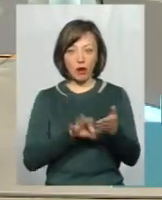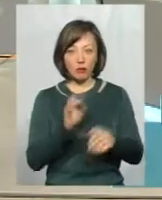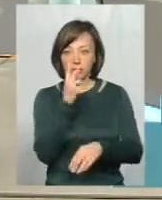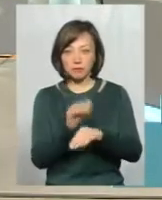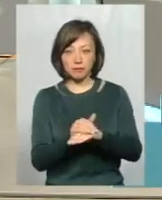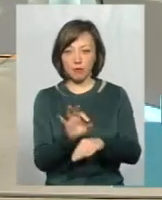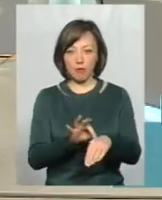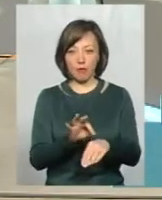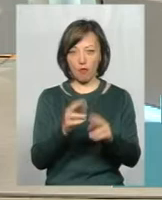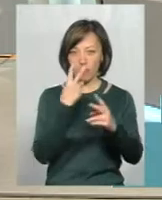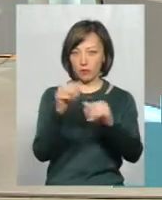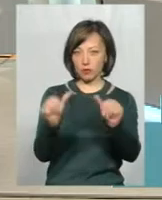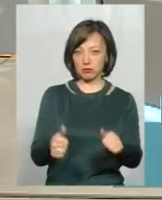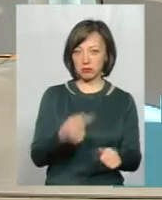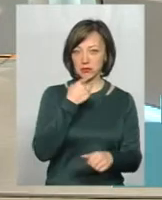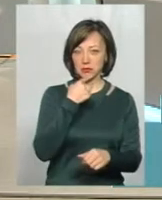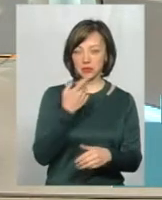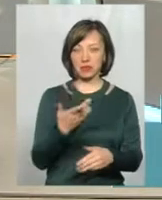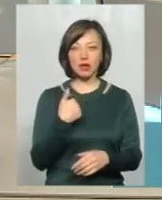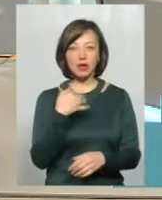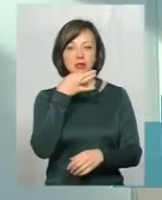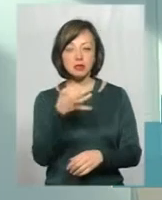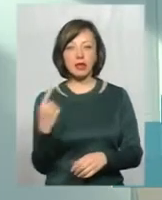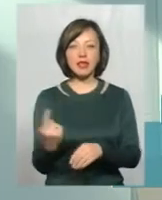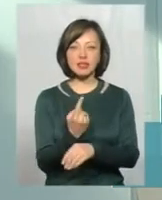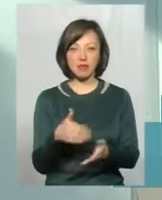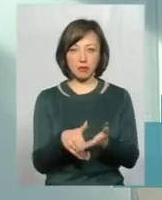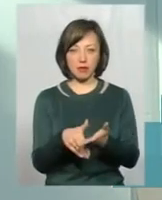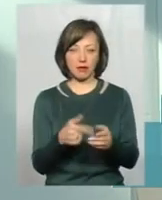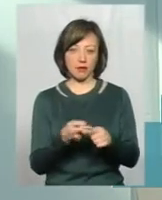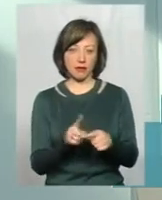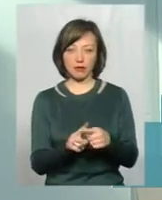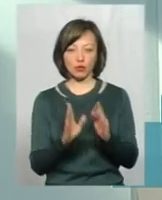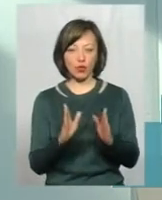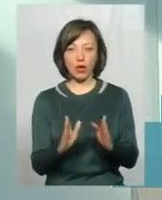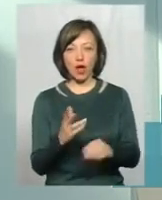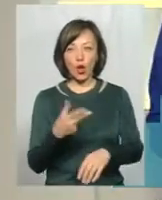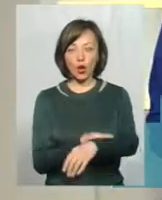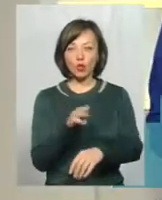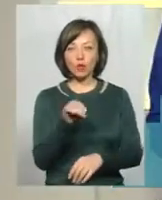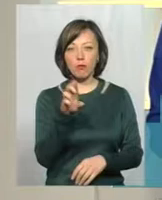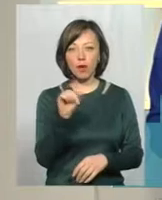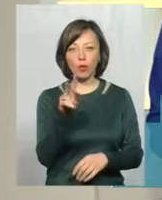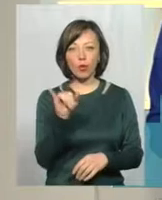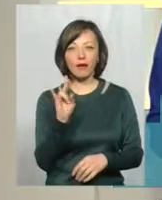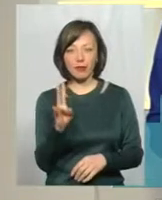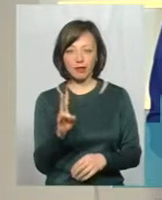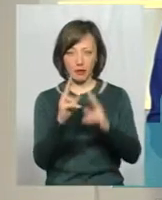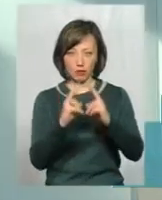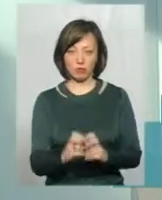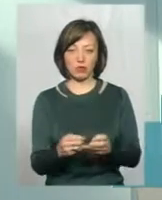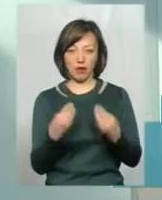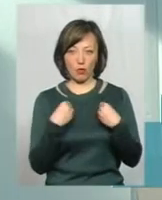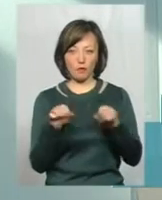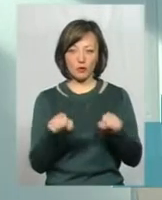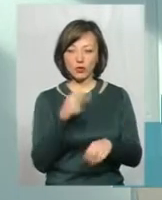виявимо больного по внешнему виду. І я ж сказала, що єдинний метод – це метод туберкуліно-діагностіки, тому що именно цей метод нам дає